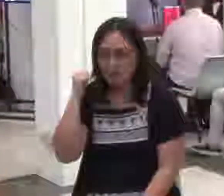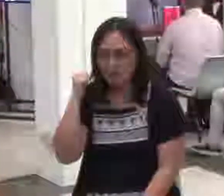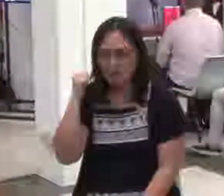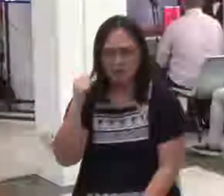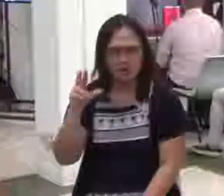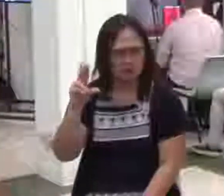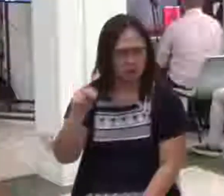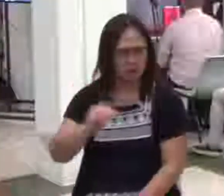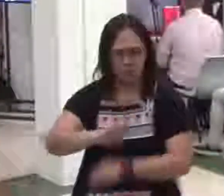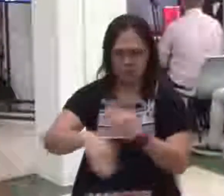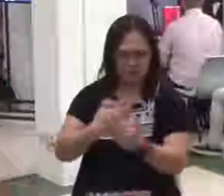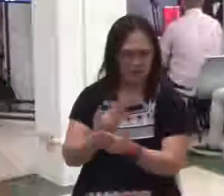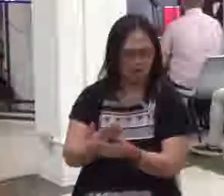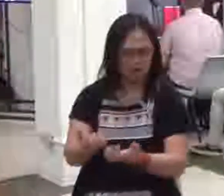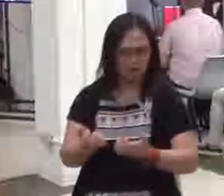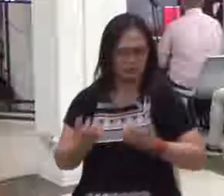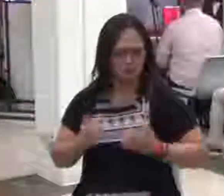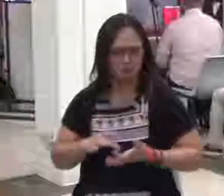I look at this.